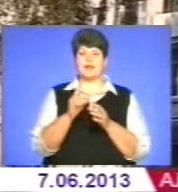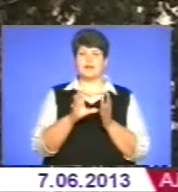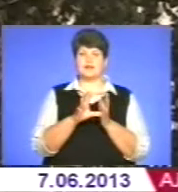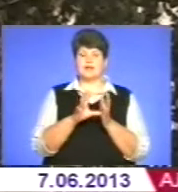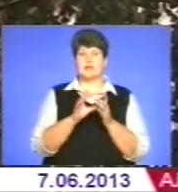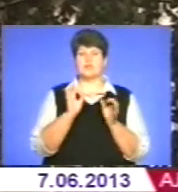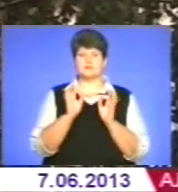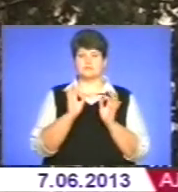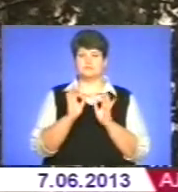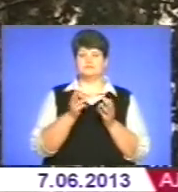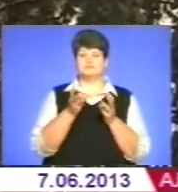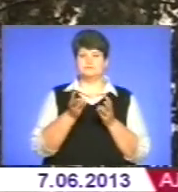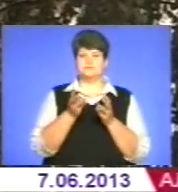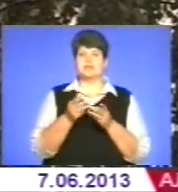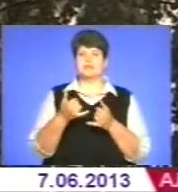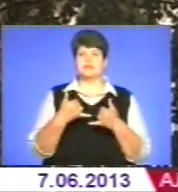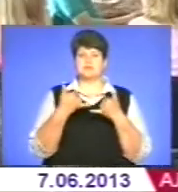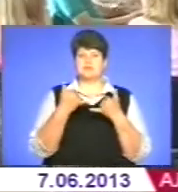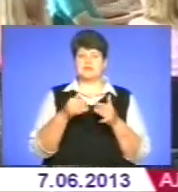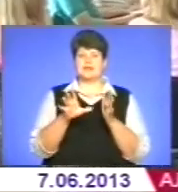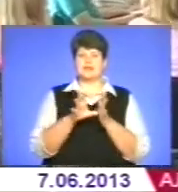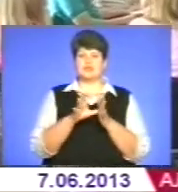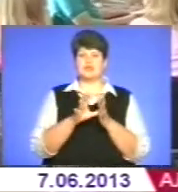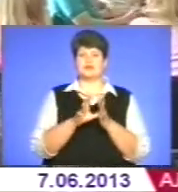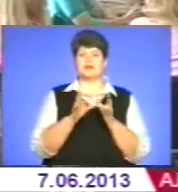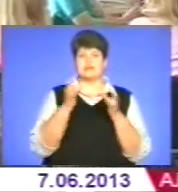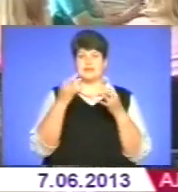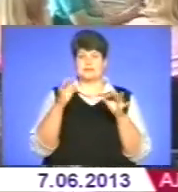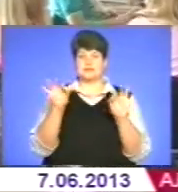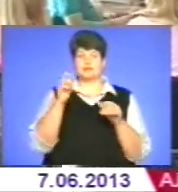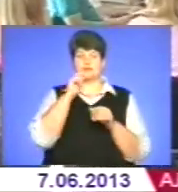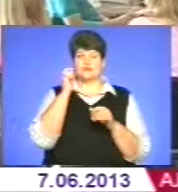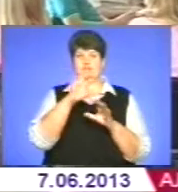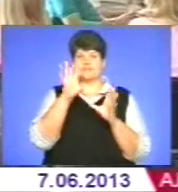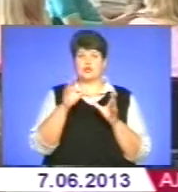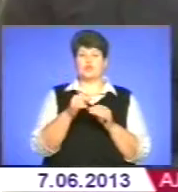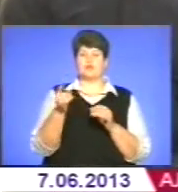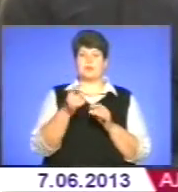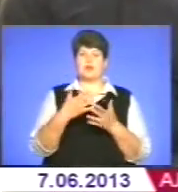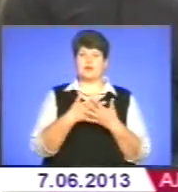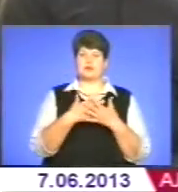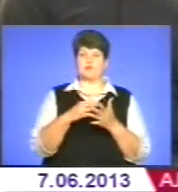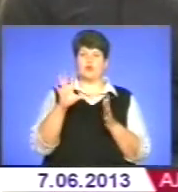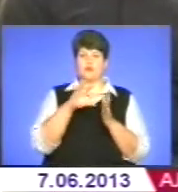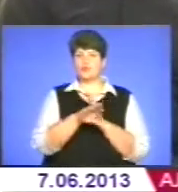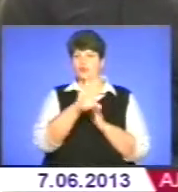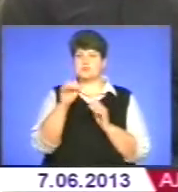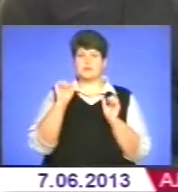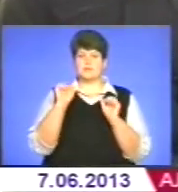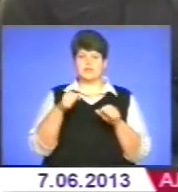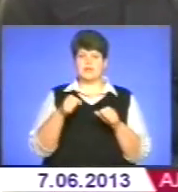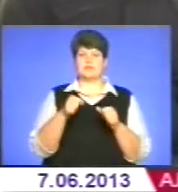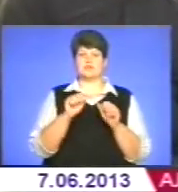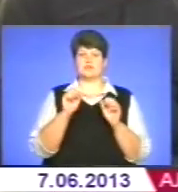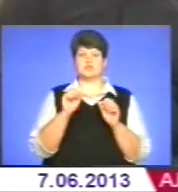ресурсу для забезпечення енергетичної незалежності України. Загалом у Тернополі активно впроваджують усі можливі шляхи економії